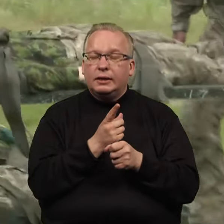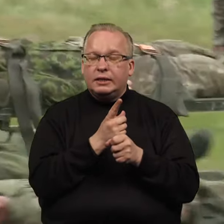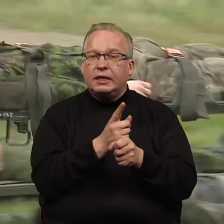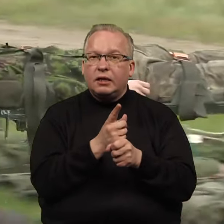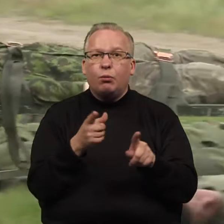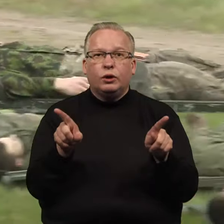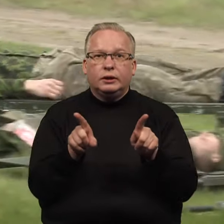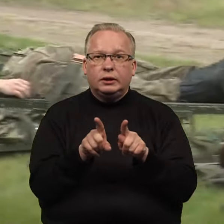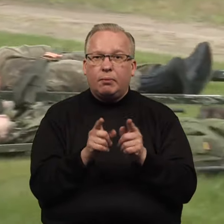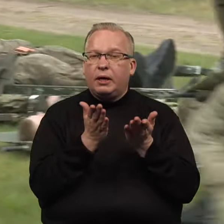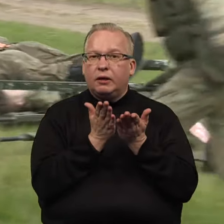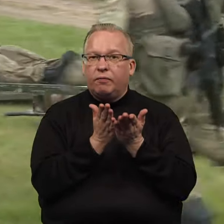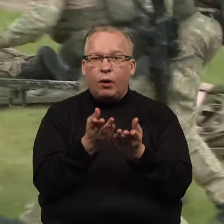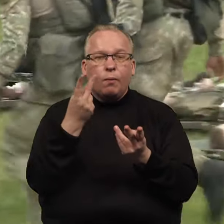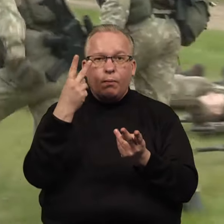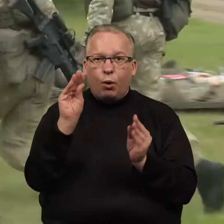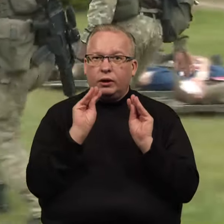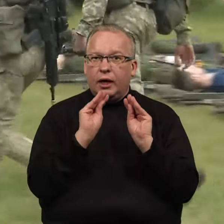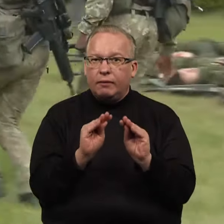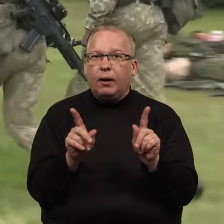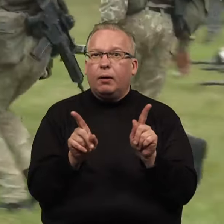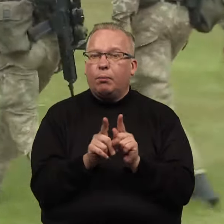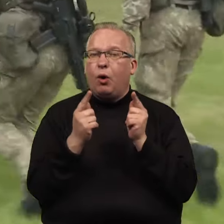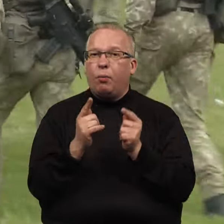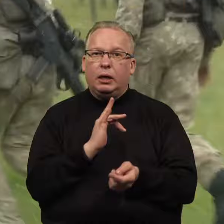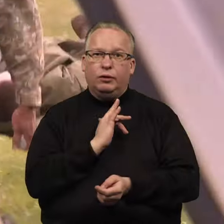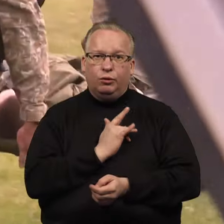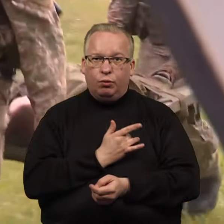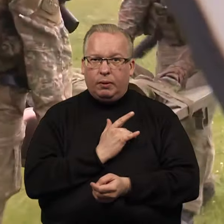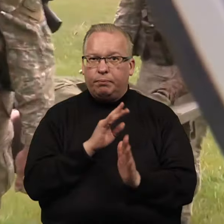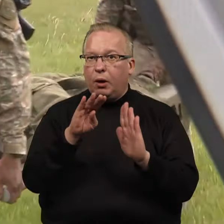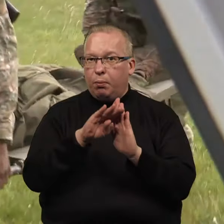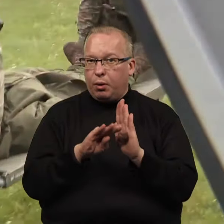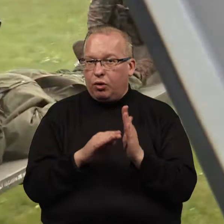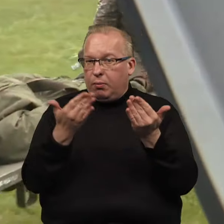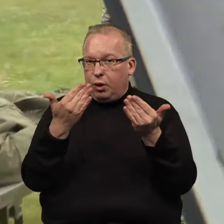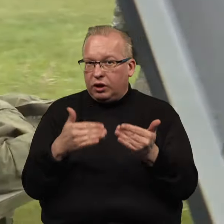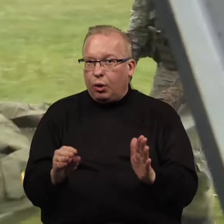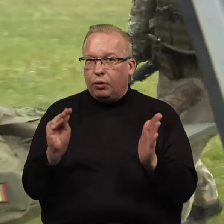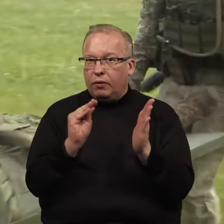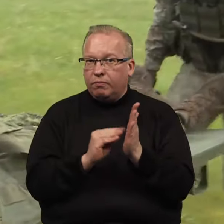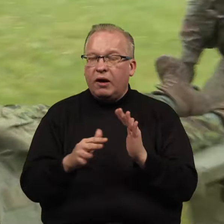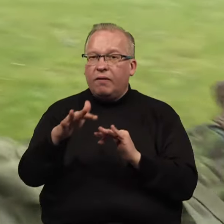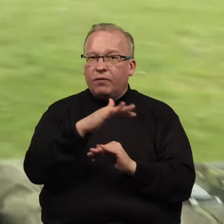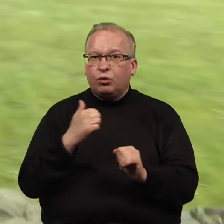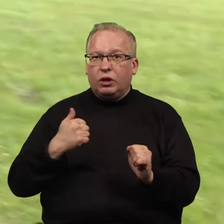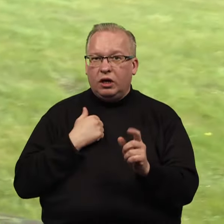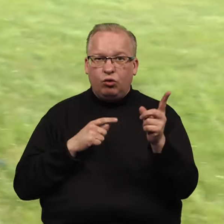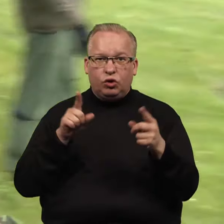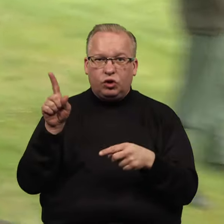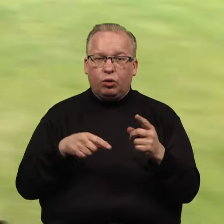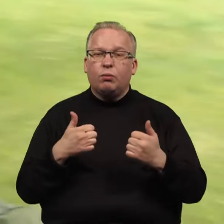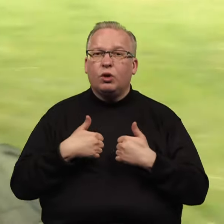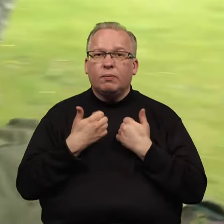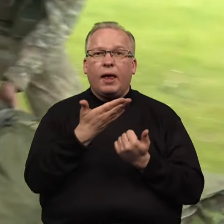užtikrinti karo laivų flotylės modernizavimą, opozicijai sunerimus, kad programoje jau numatytas visuotinio šaukimo siekis, dėl